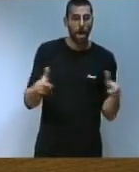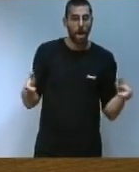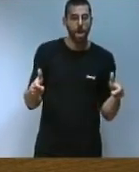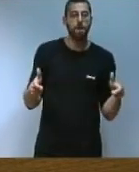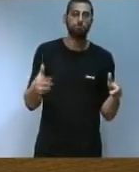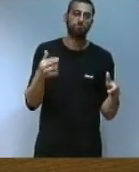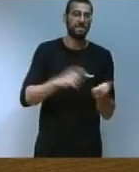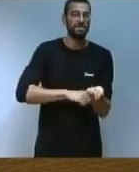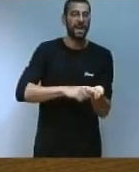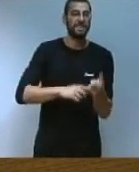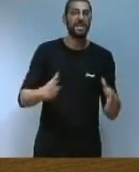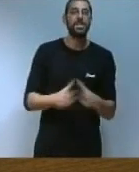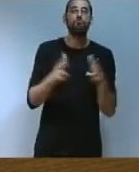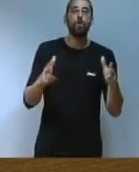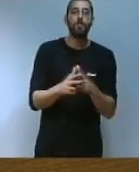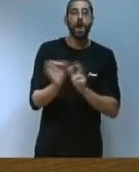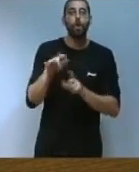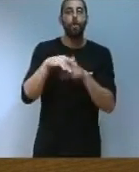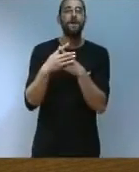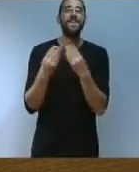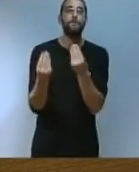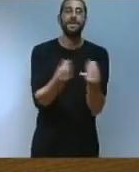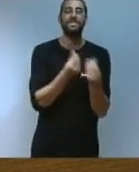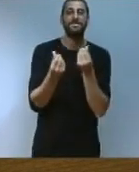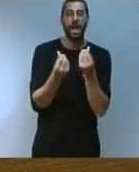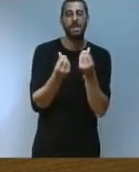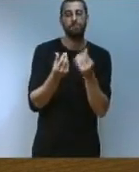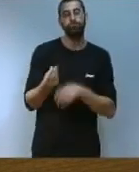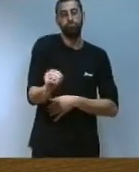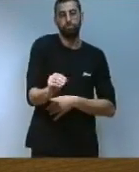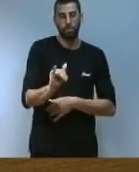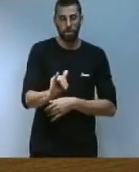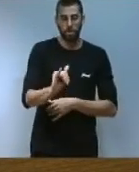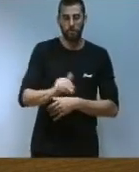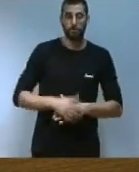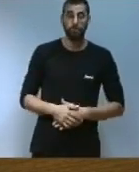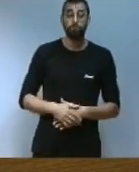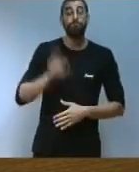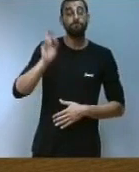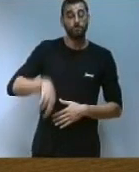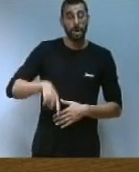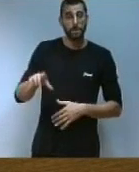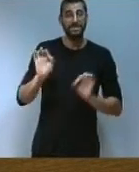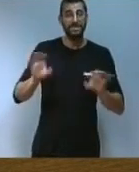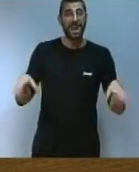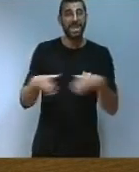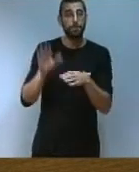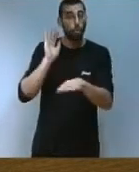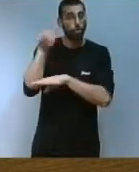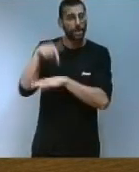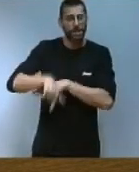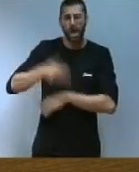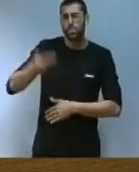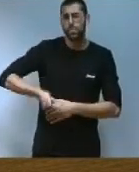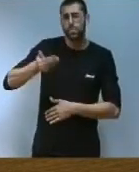social i mediambiental. I també i per a nosaltres per a l'equip de la conselleria molt important dir que hem